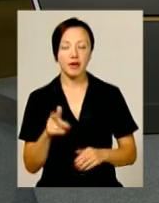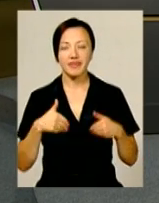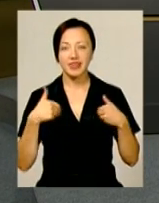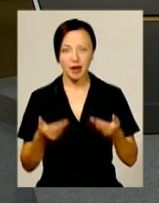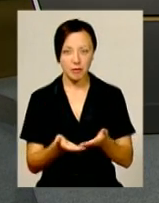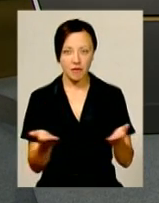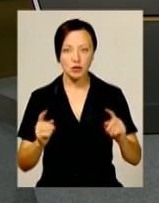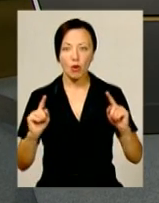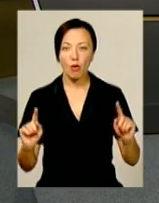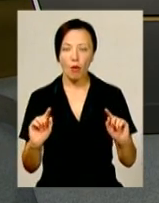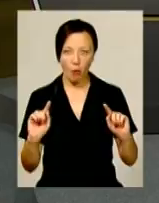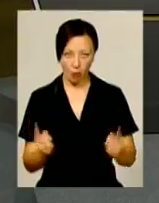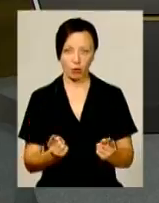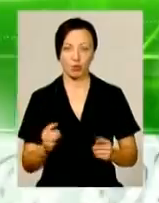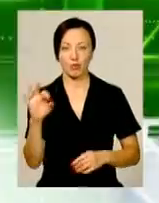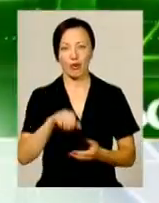вас.